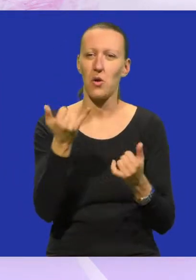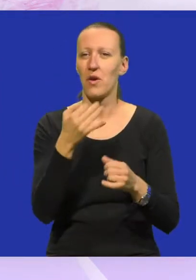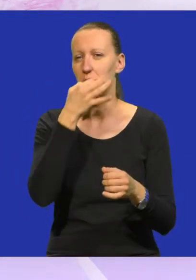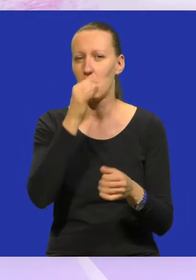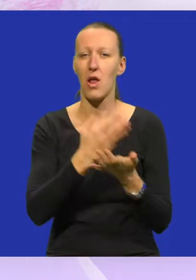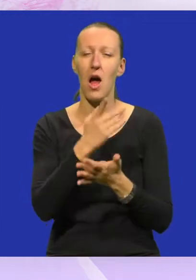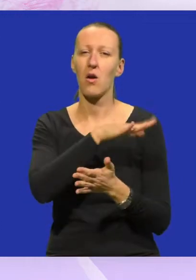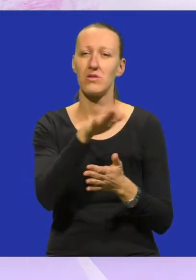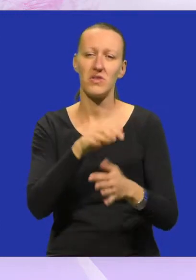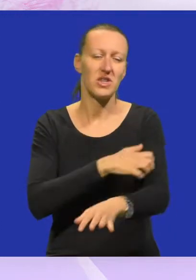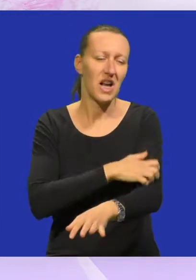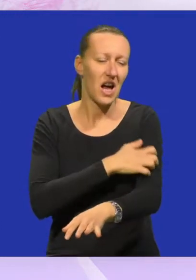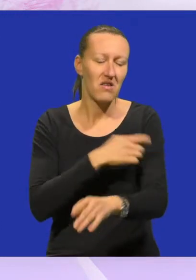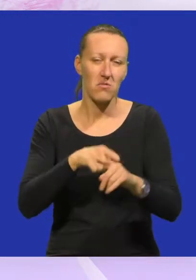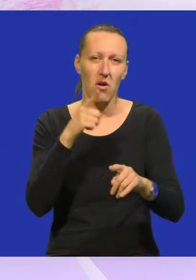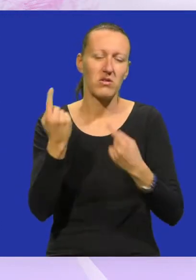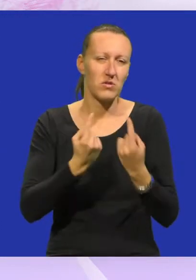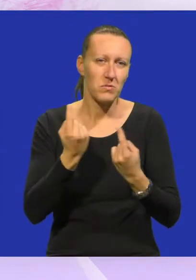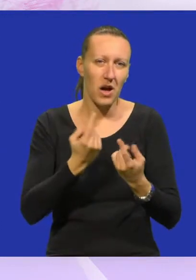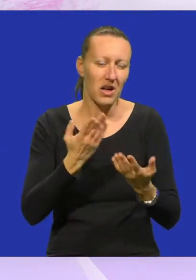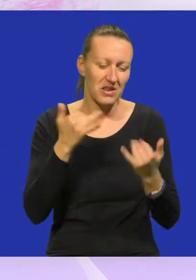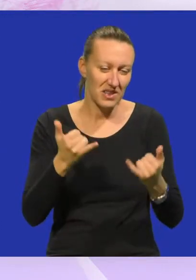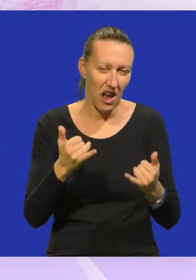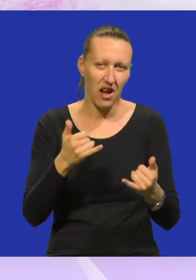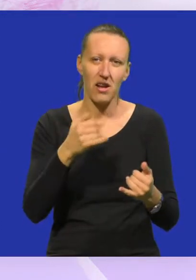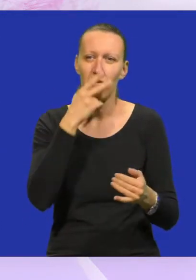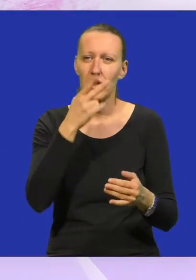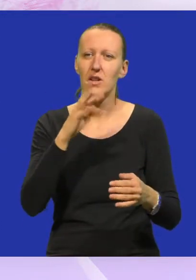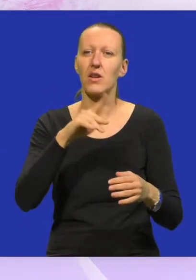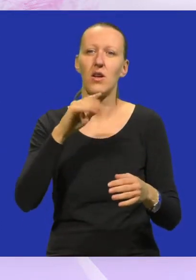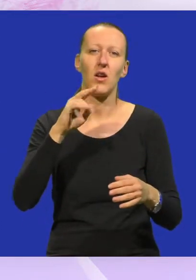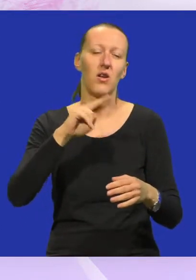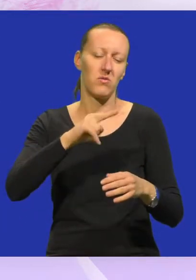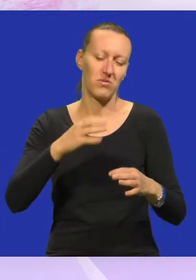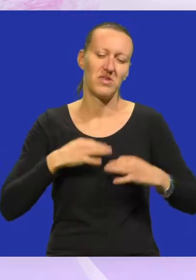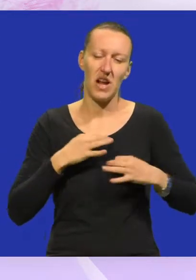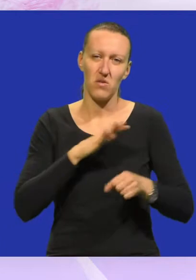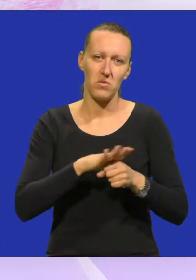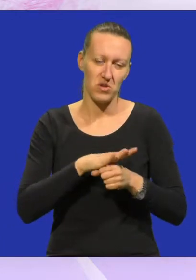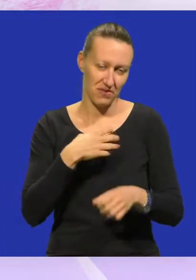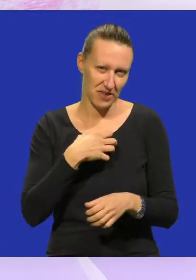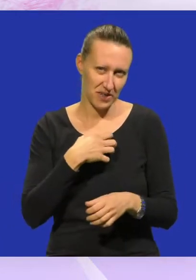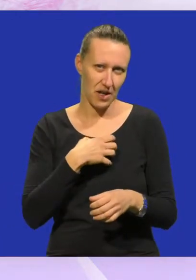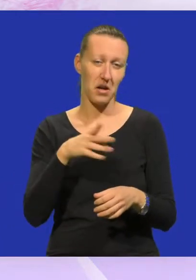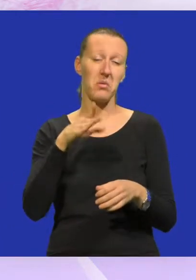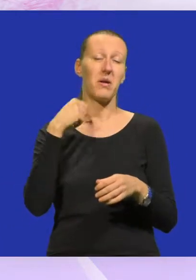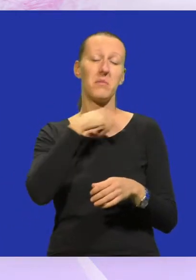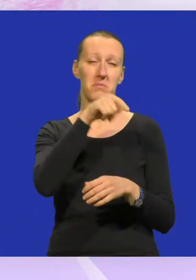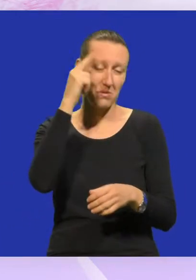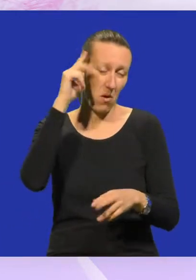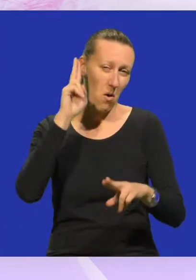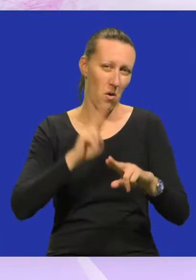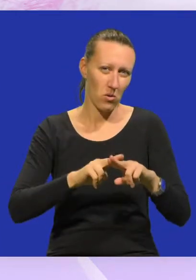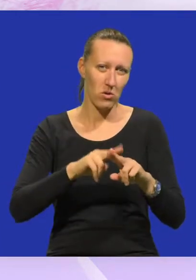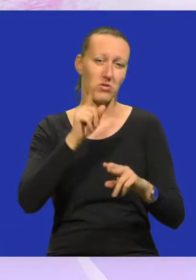uvijek bolje, jer ako ćemo se svi živicirati zbog takvih stvari, prouzoraći ćemo se druge zdravstvene probleme svi. Tako da, eto, mi smo odlučili